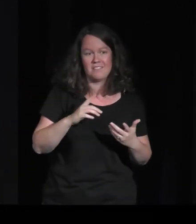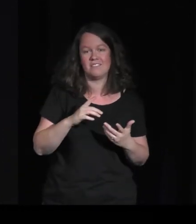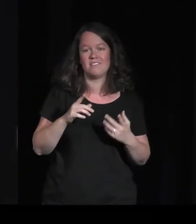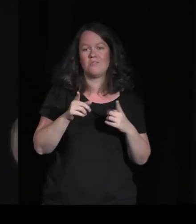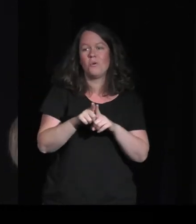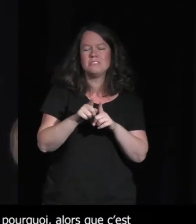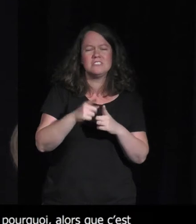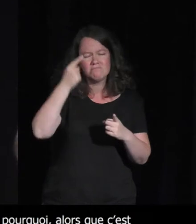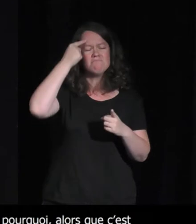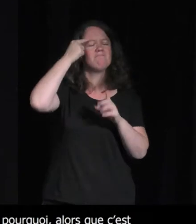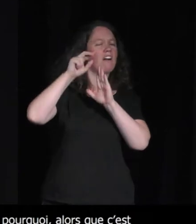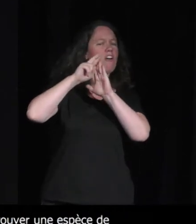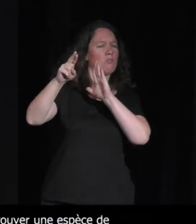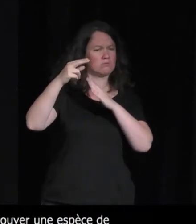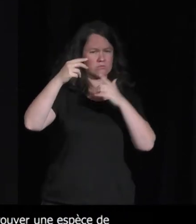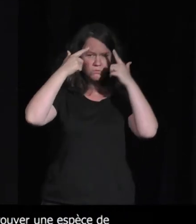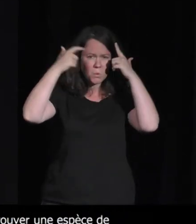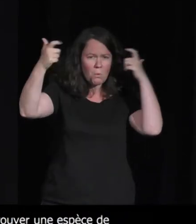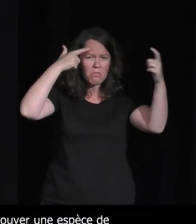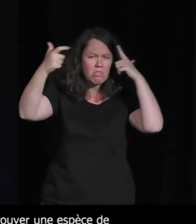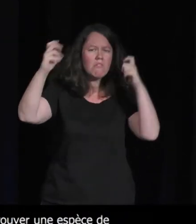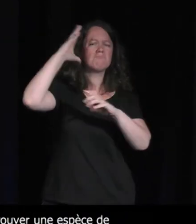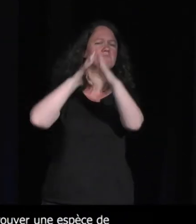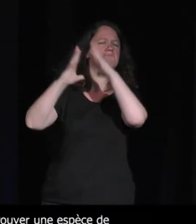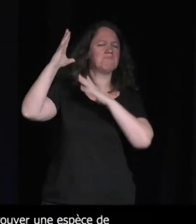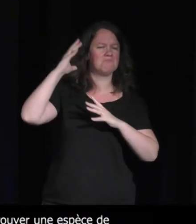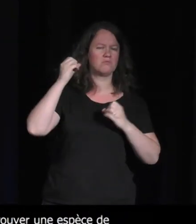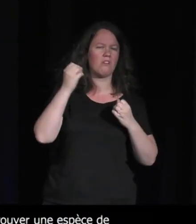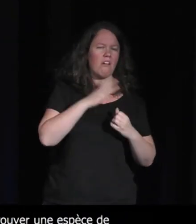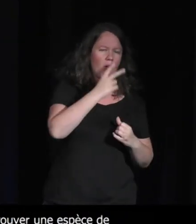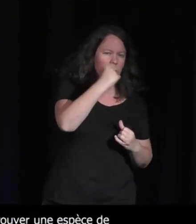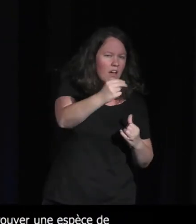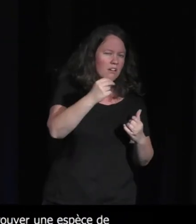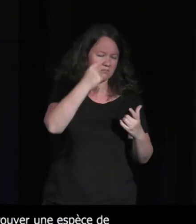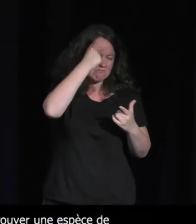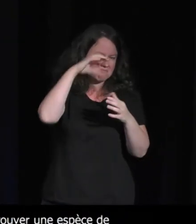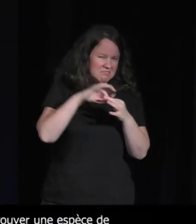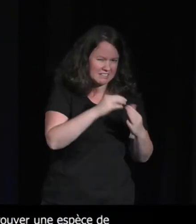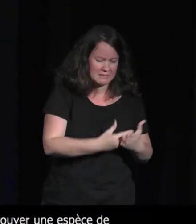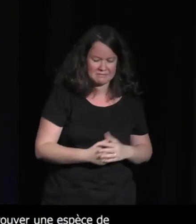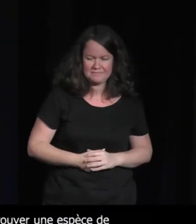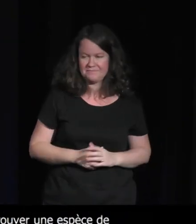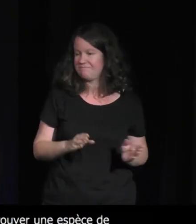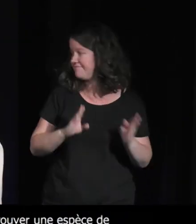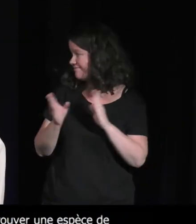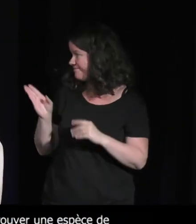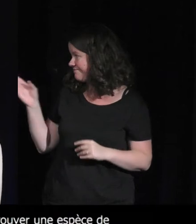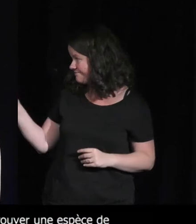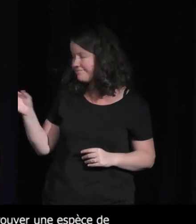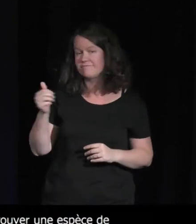de contes probablement qu'on nous avait raconté Etienne Armand dans la relation avec l'avatar un peu